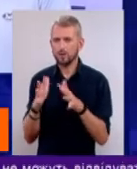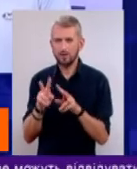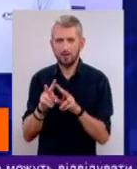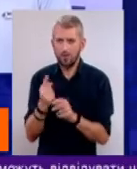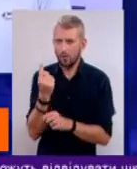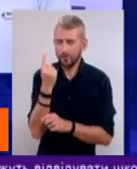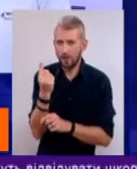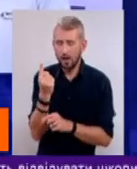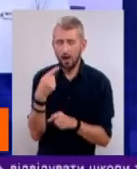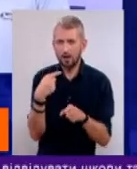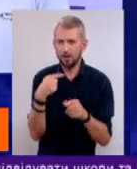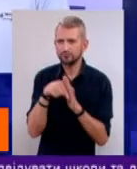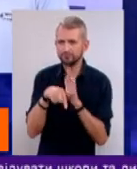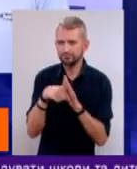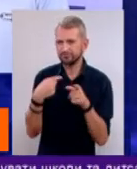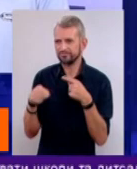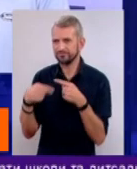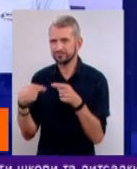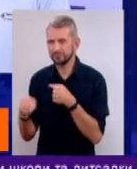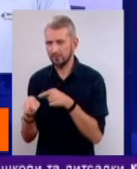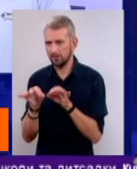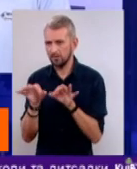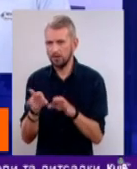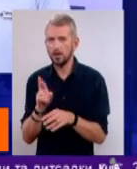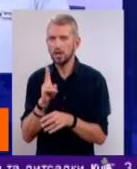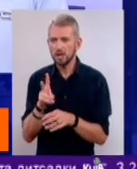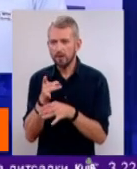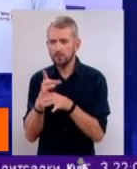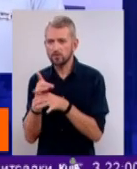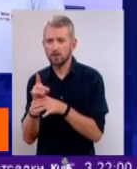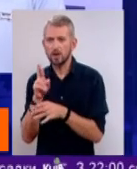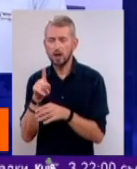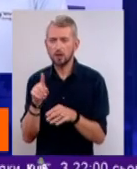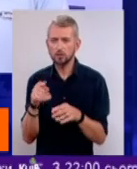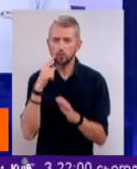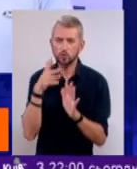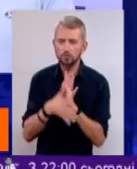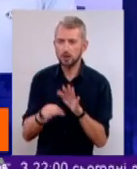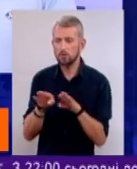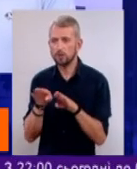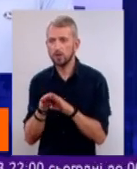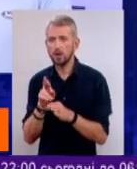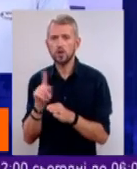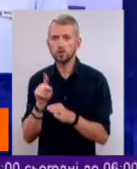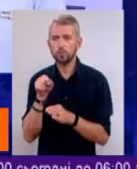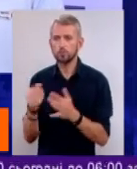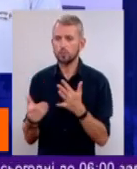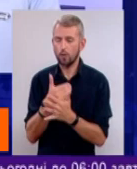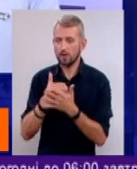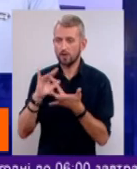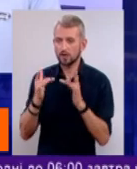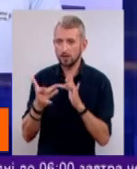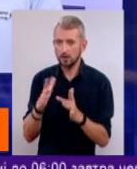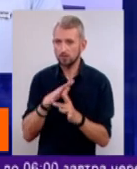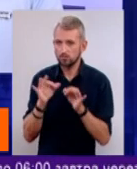різниця. Як відфільтрувати, як зрозуміти і порівняти, щоб навіть та сама новина, так яка в інтернет-просторі, щоб вона